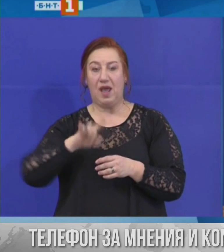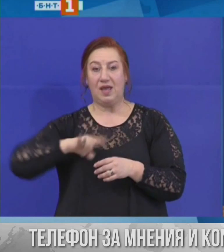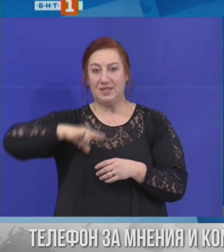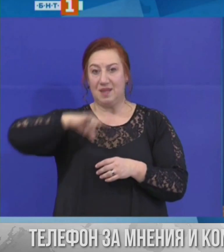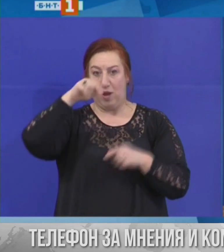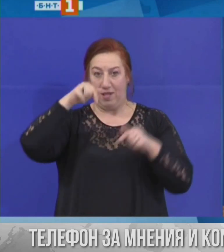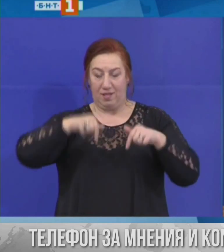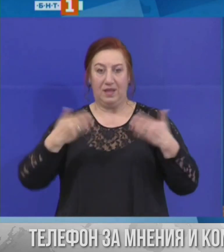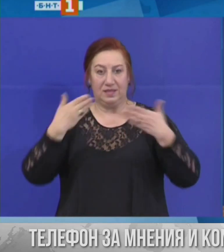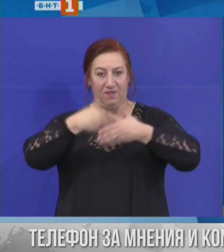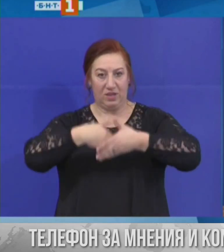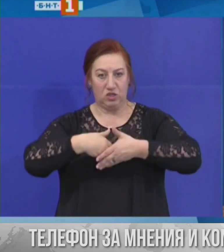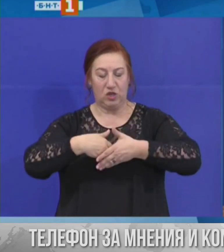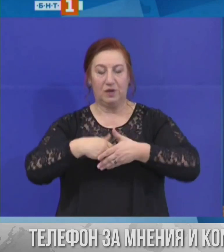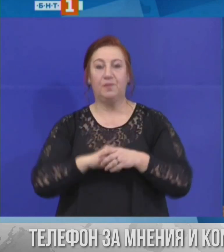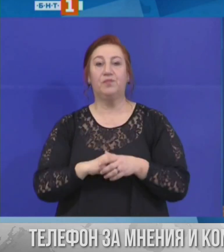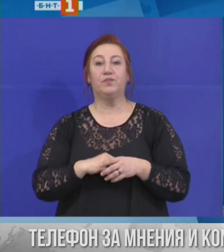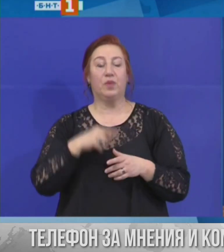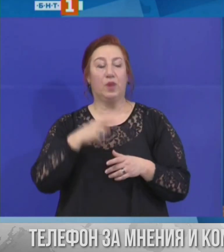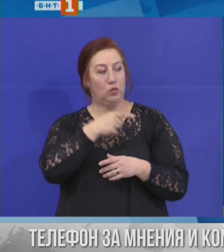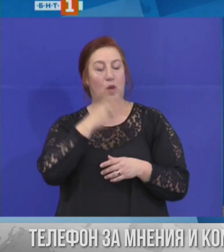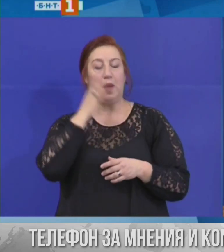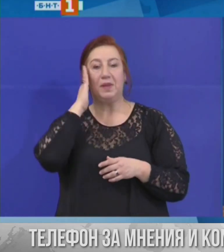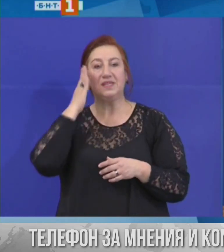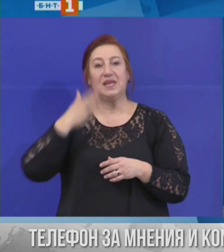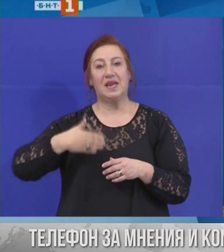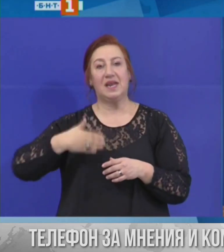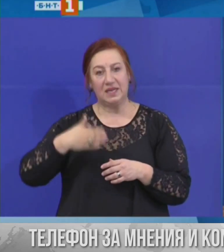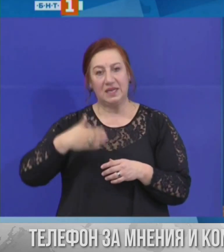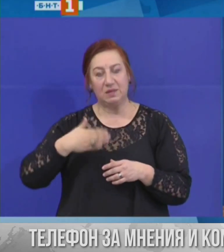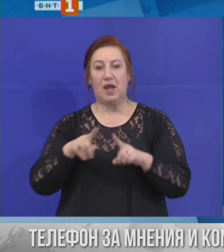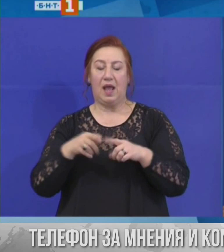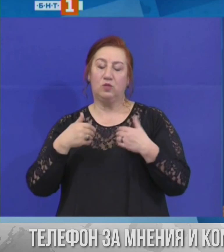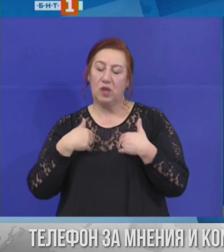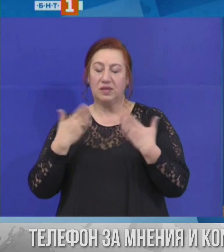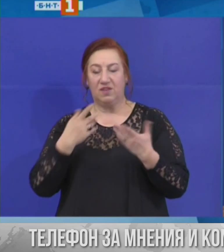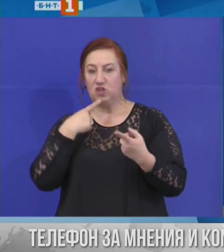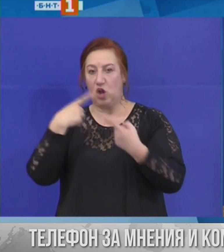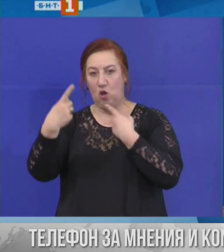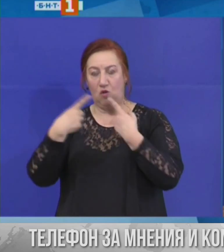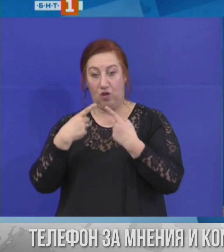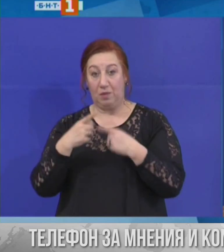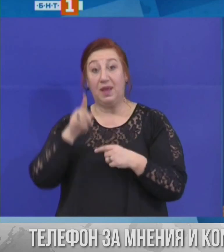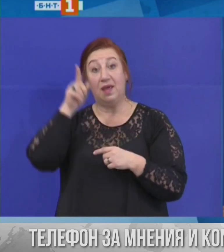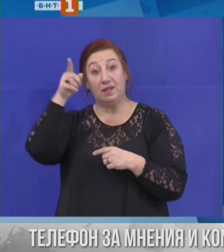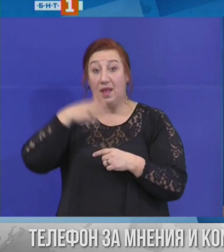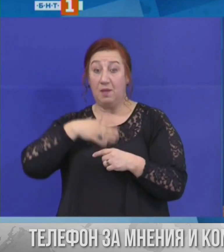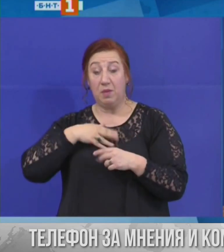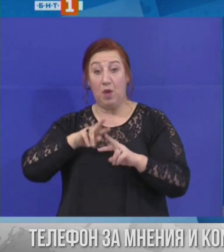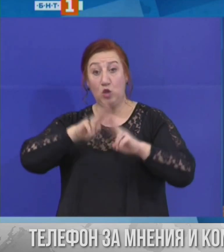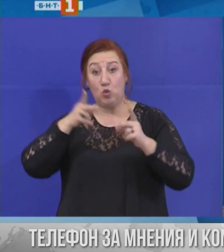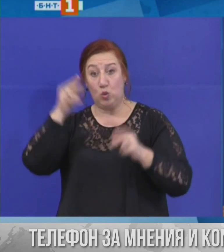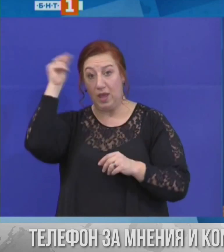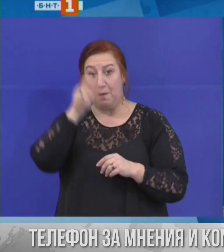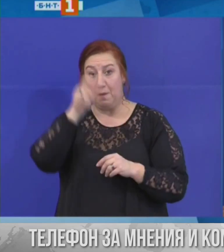Във връзка сме с туроператора и министра на транспорта и аз два пти съм го разговарила с него. Там се намират още наши съграждани,